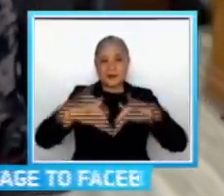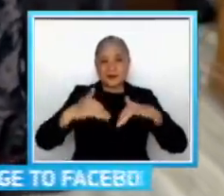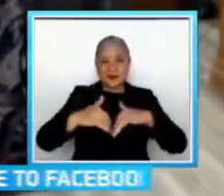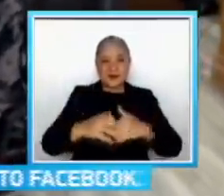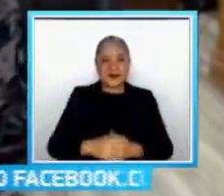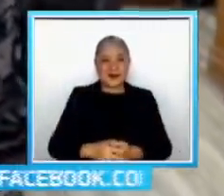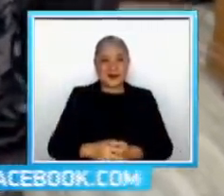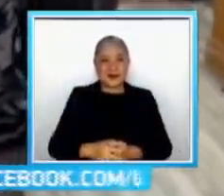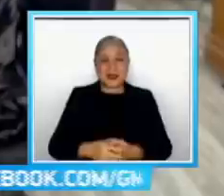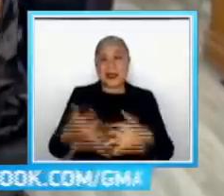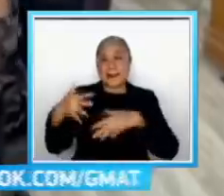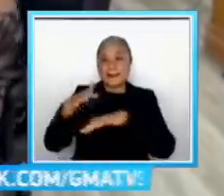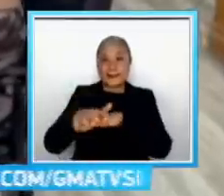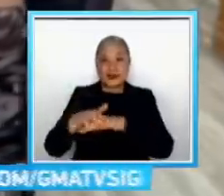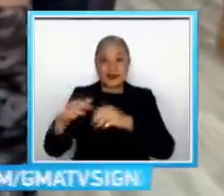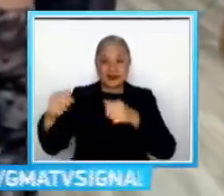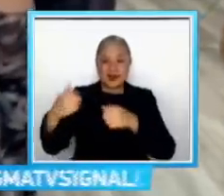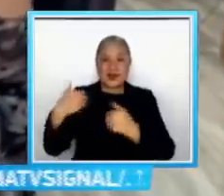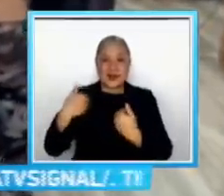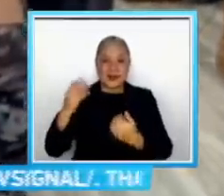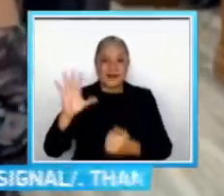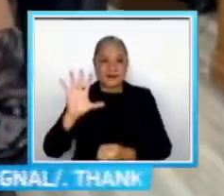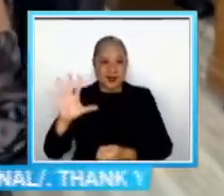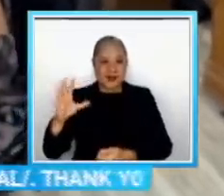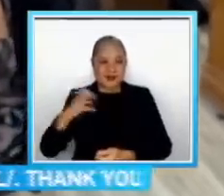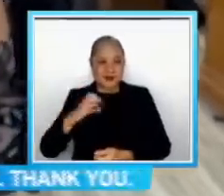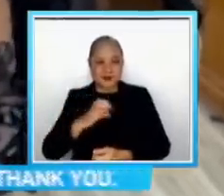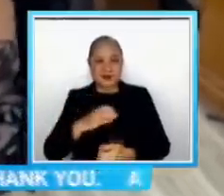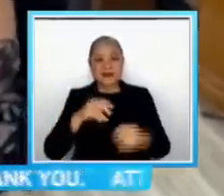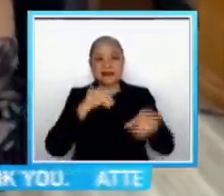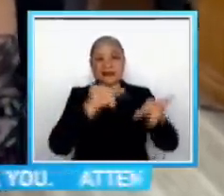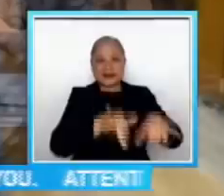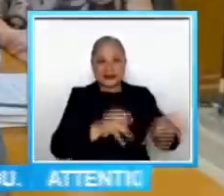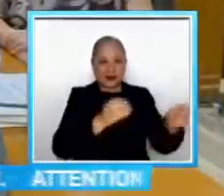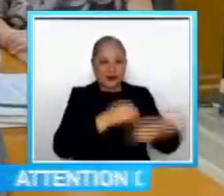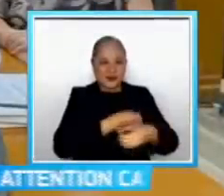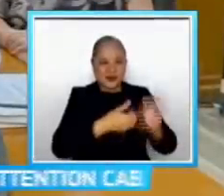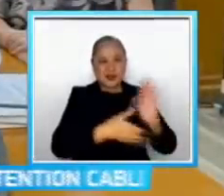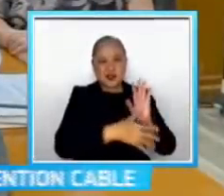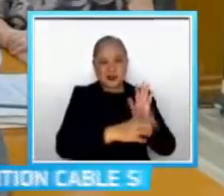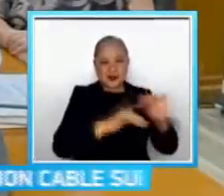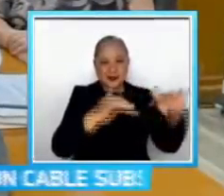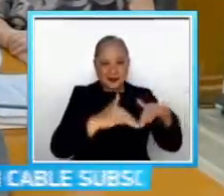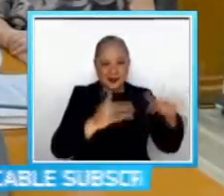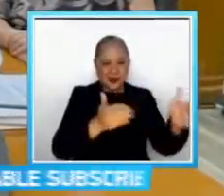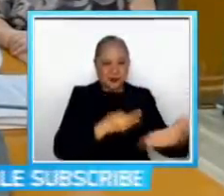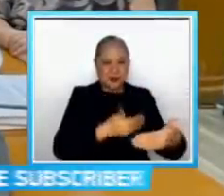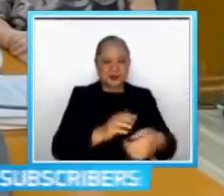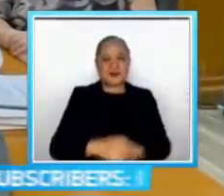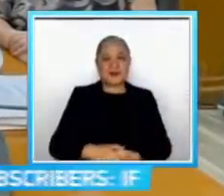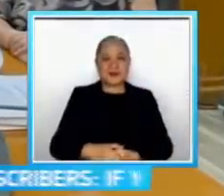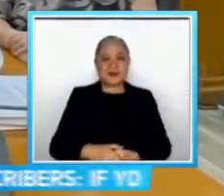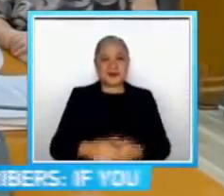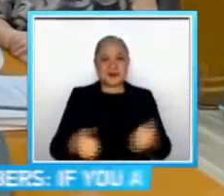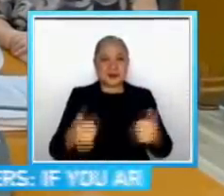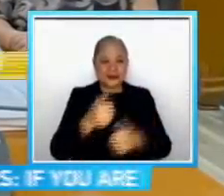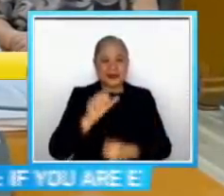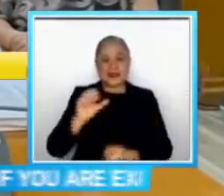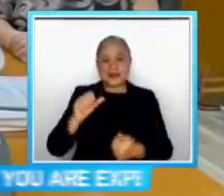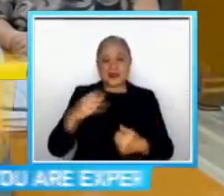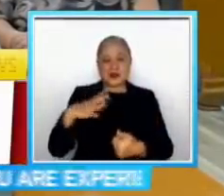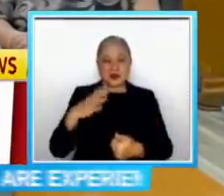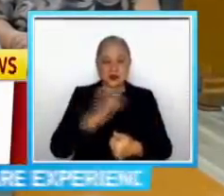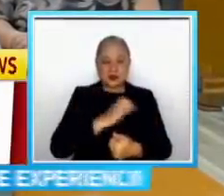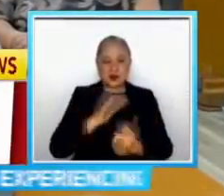session kung saan 5 commissioners Ang physical na nasa loob ng Comelec session hall Si na-commissioner Socorro Inting, Marlon Casquejo,